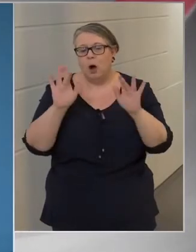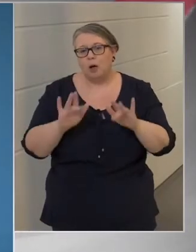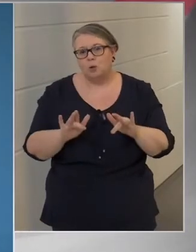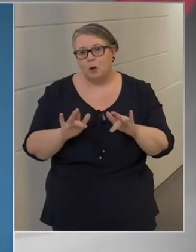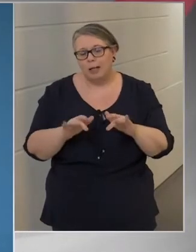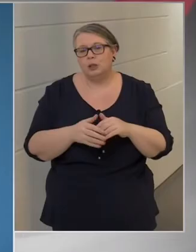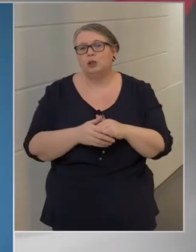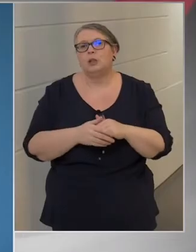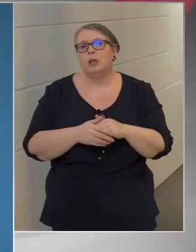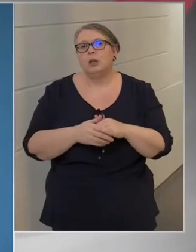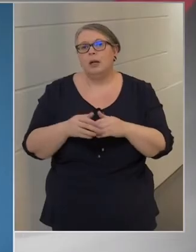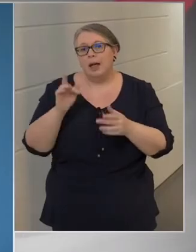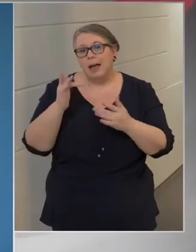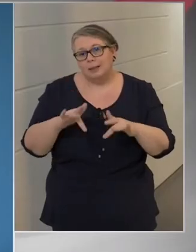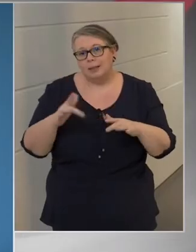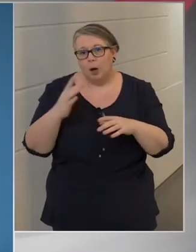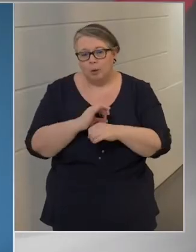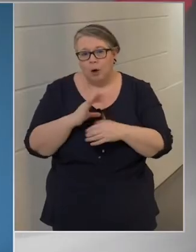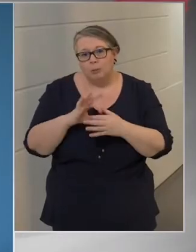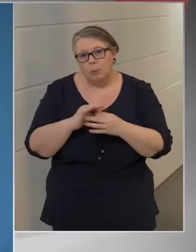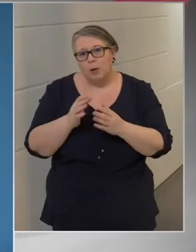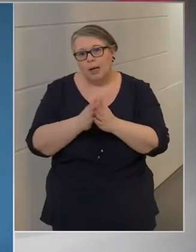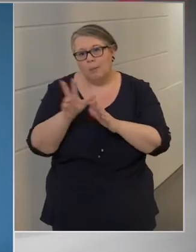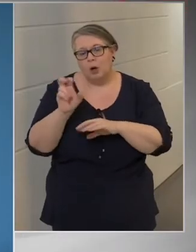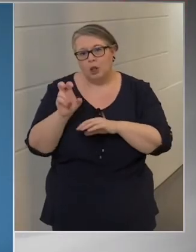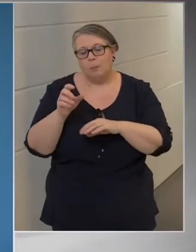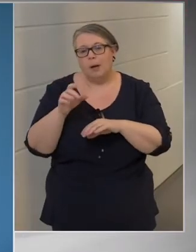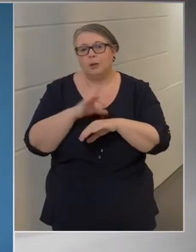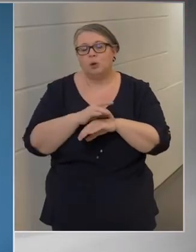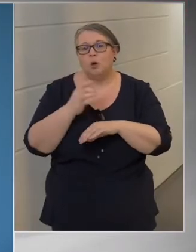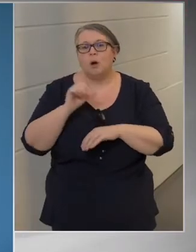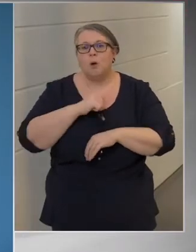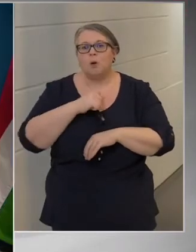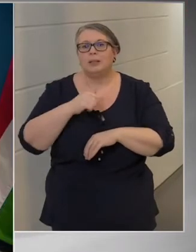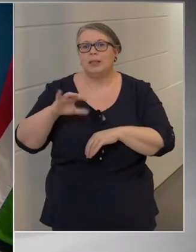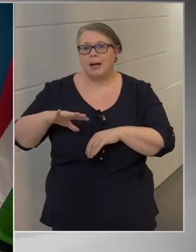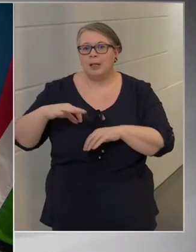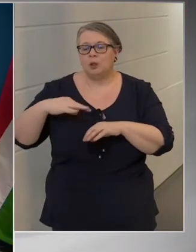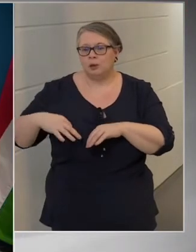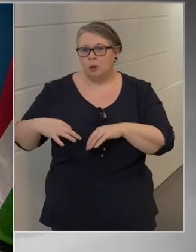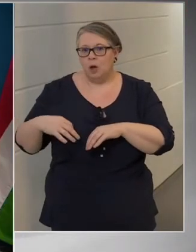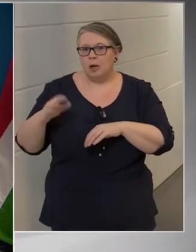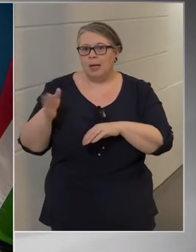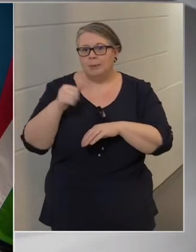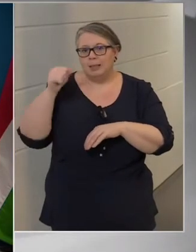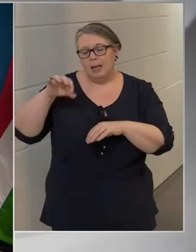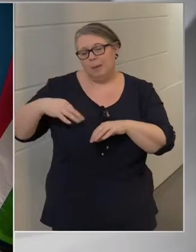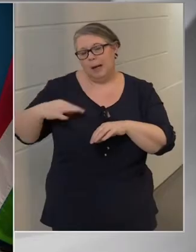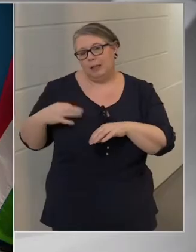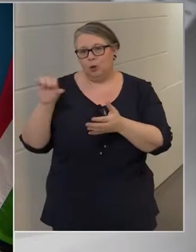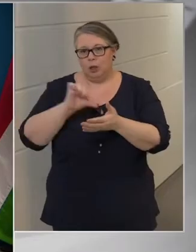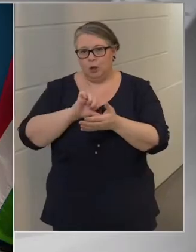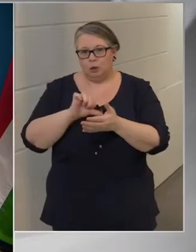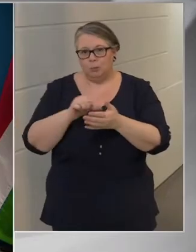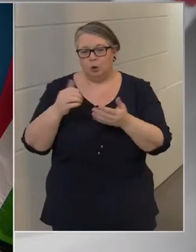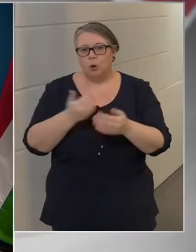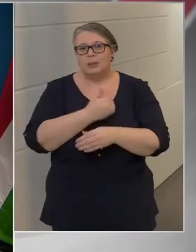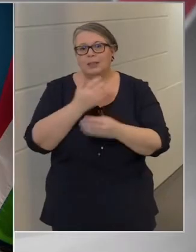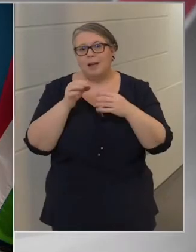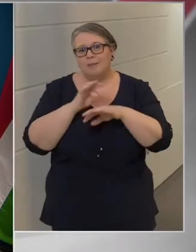járványügyi helyzettel kapcsolatban most kérem hallgassák meg dr. Galgóci Ágnes asszonynak, a Nemzeti Népegészségügyi Központ